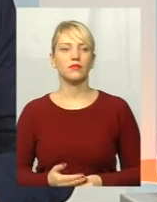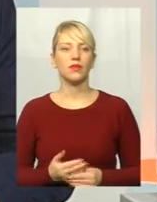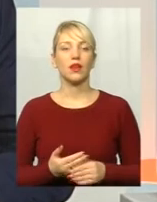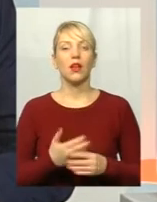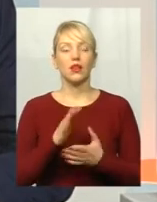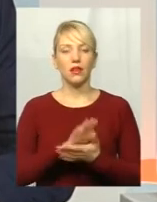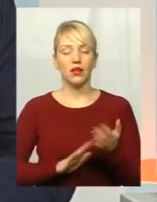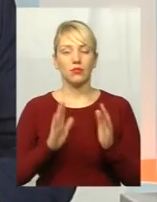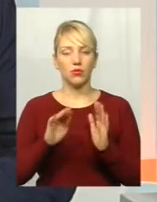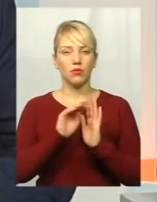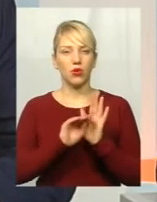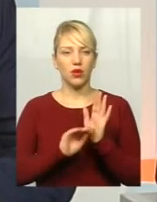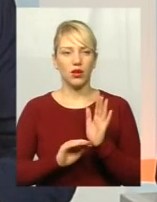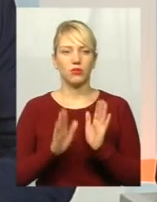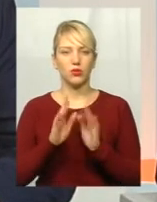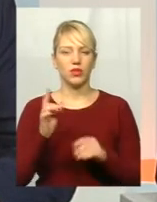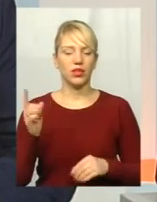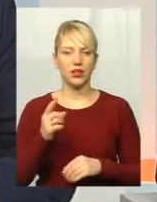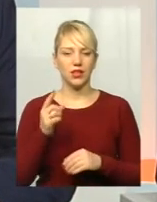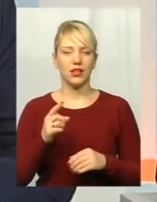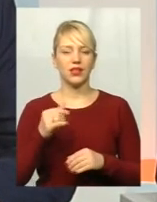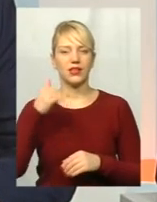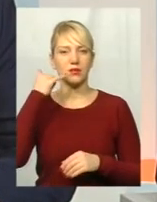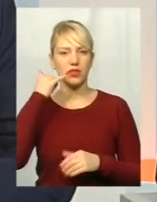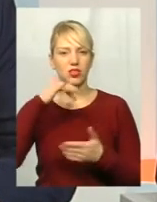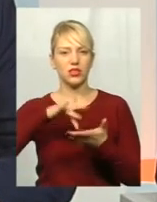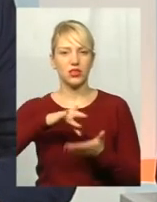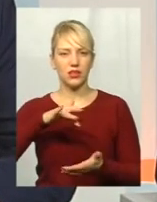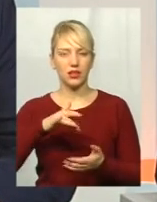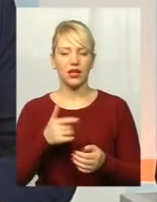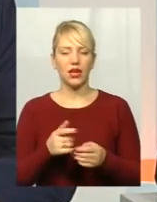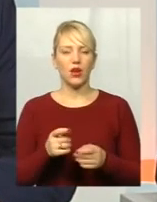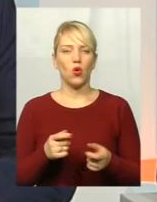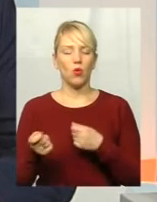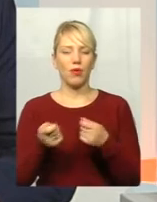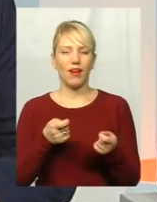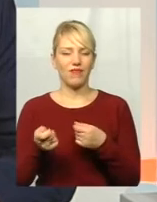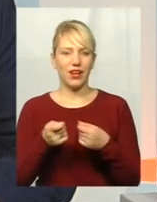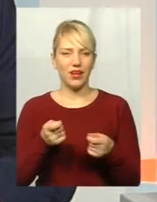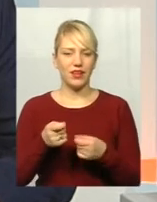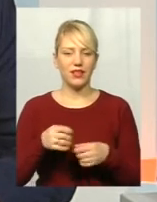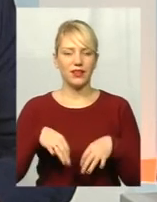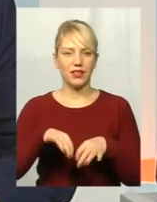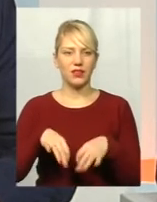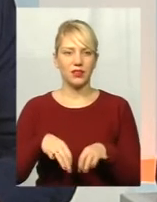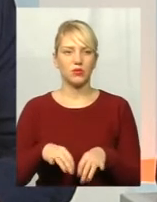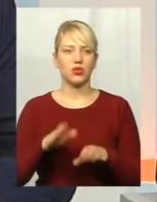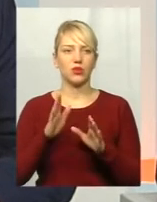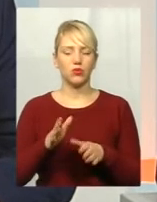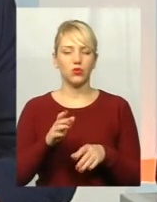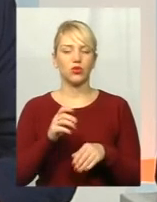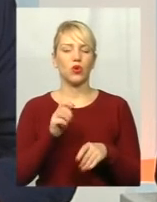програма, тоді буде єдиний диспетчерський центр управління транспорту у зв'язку, буде сайт, буде мобільний додаток, який може користуватися